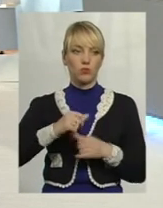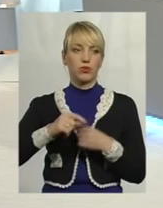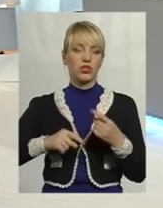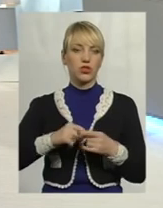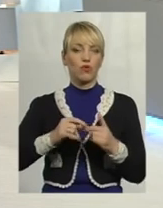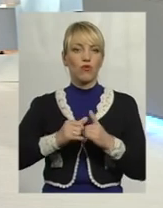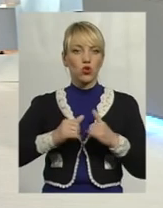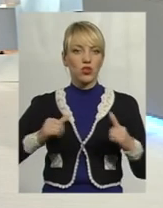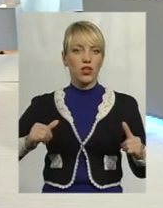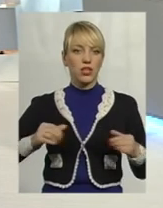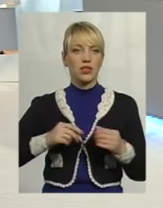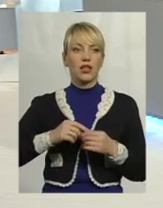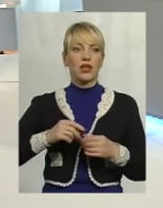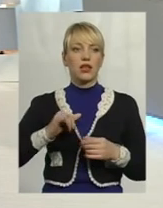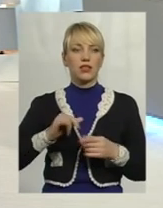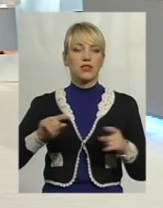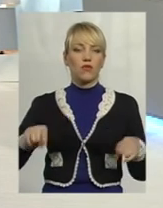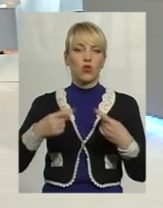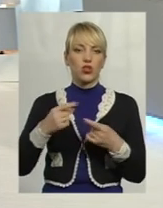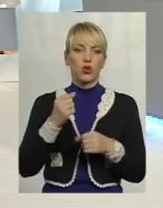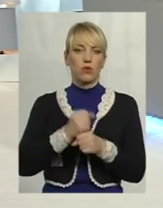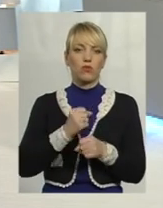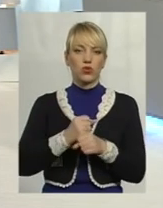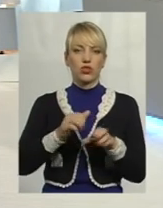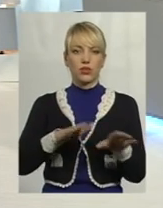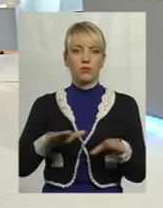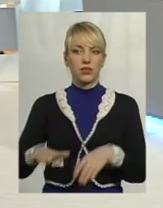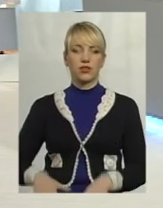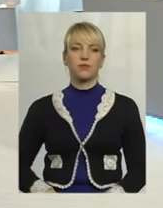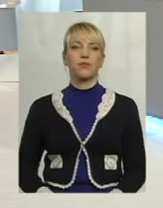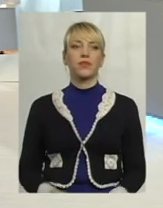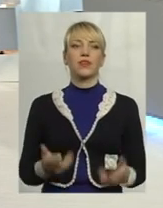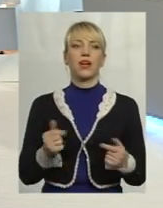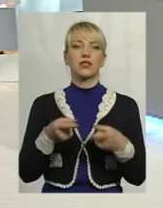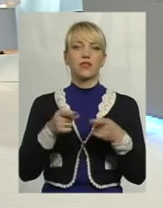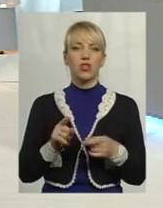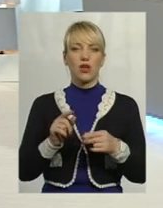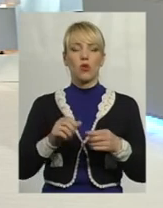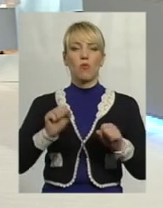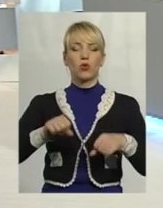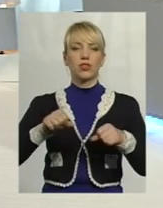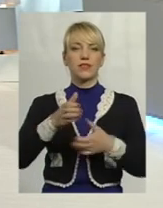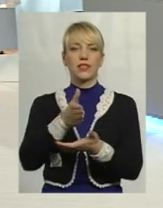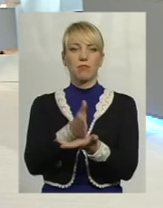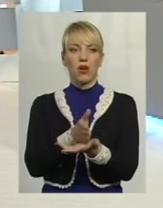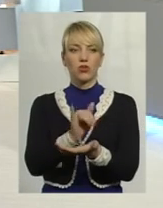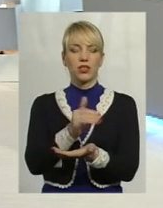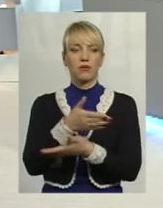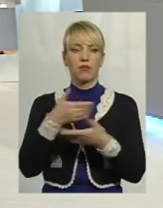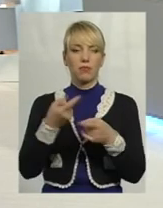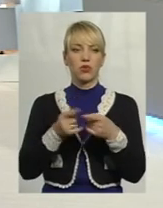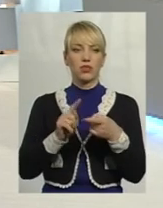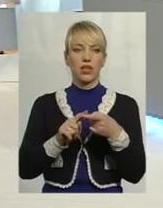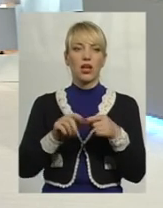розширенню бізнесу, створенню нових робочих місців? Так, звичайно, можливість мають, і ми про це